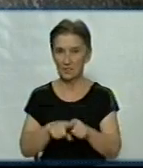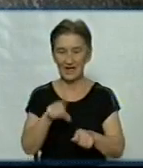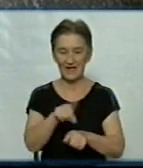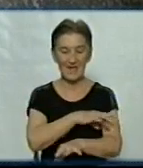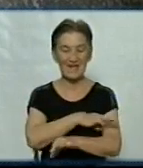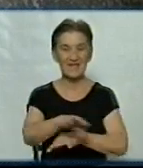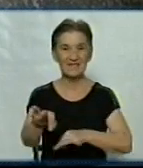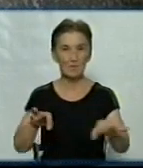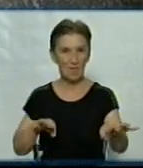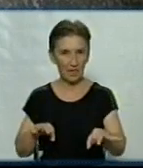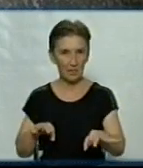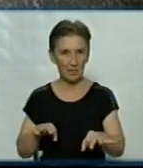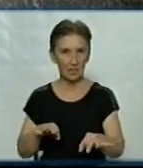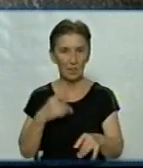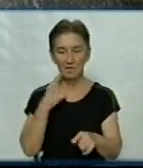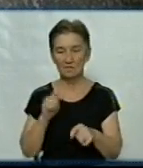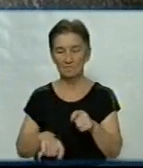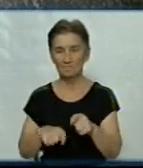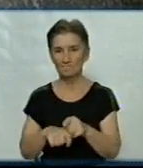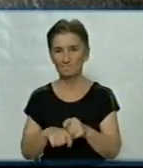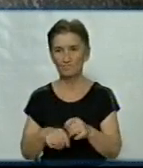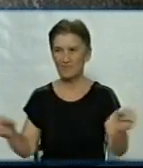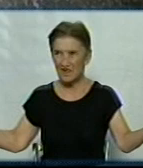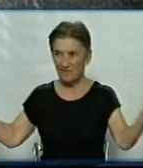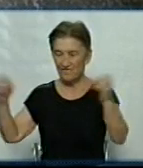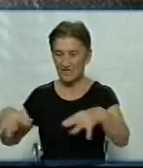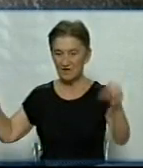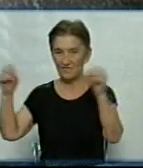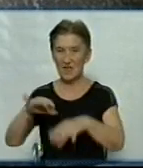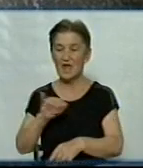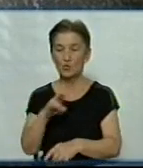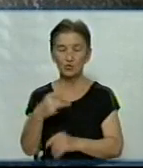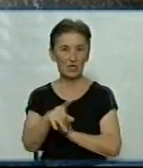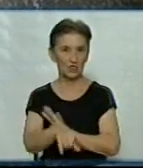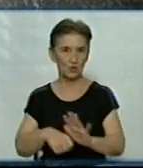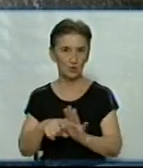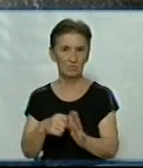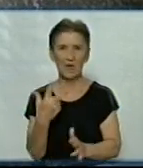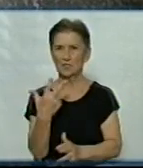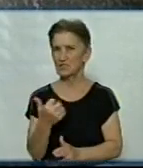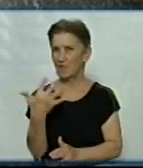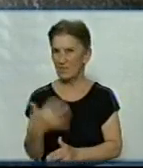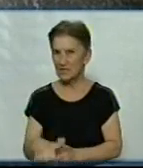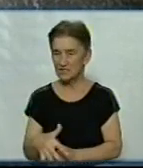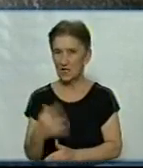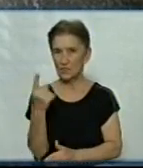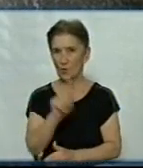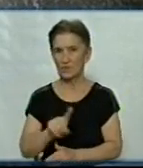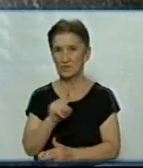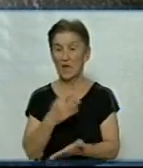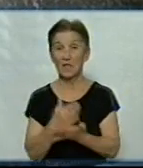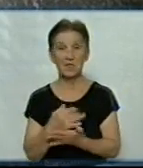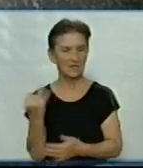Зараз проводимо вимірювання відвалів Інгульської шахти. Ось зараз на приладі 350 мікрорентген на годину. Тут є декілька